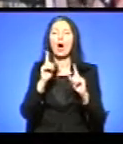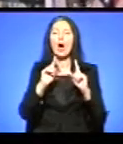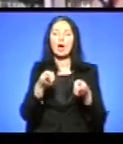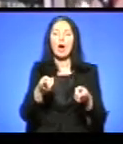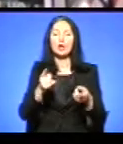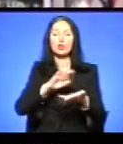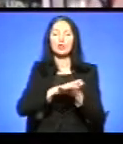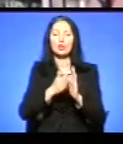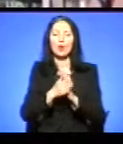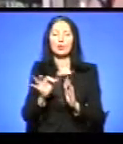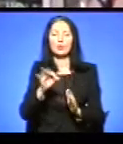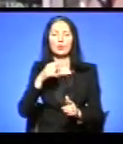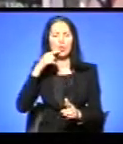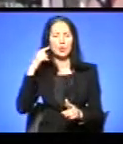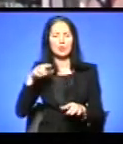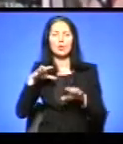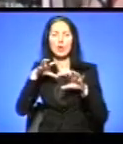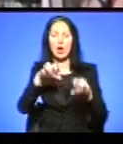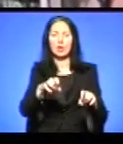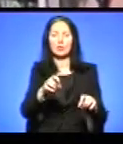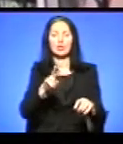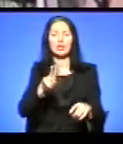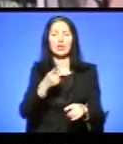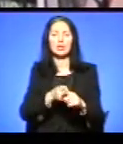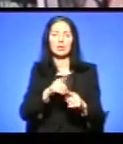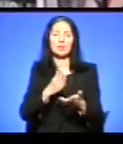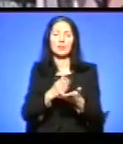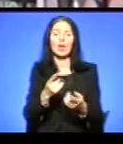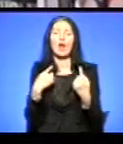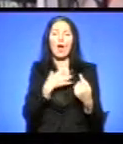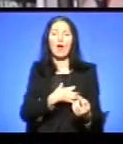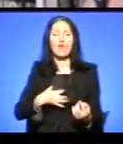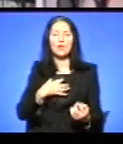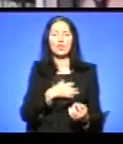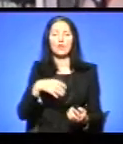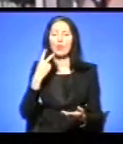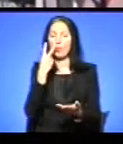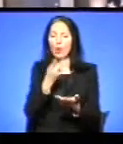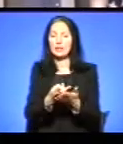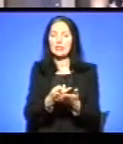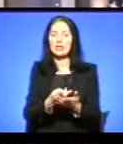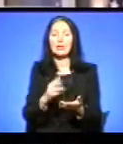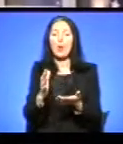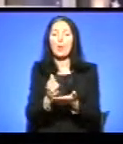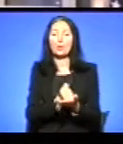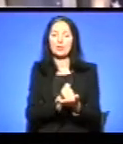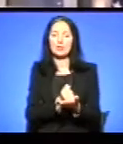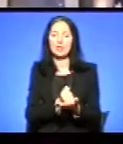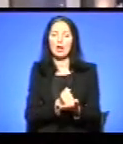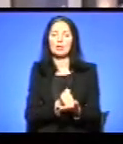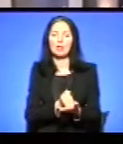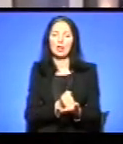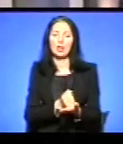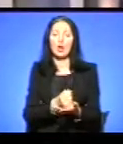агресор, як це відбувалося. Але дуже важливо показати потенціал України. І те, що ви тут, я вважаю, що це